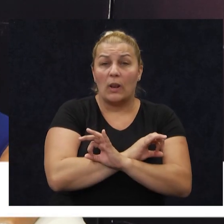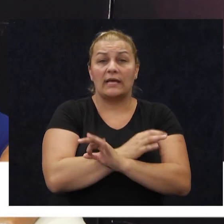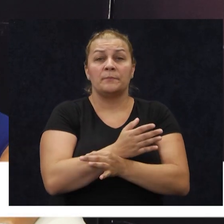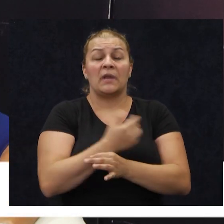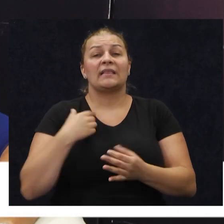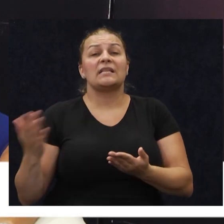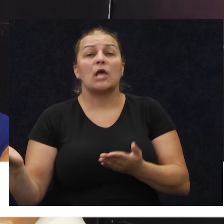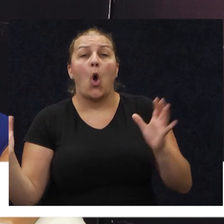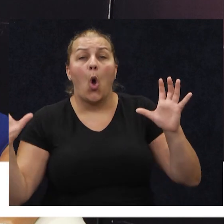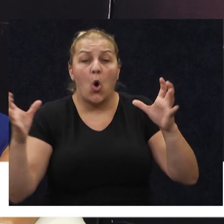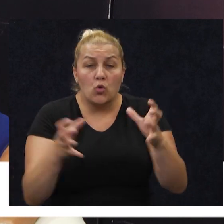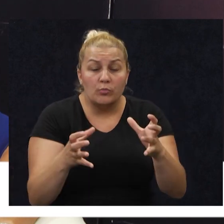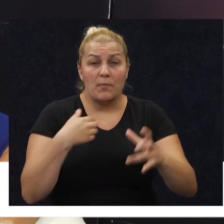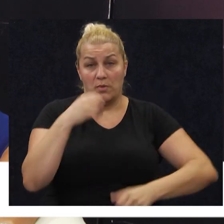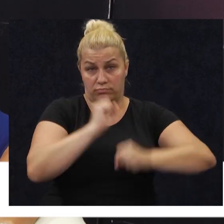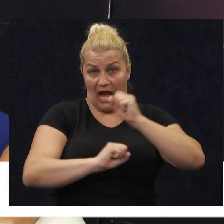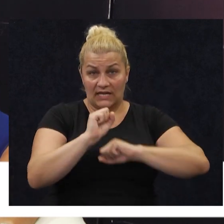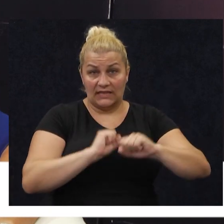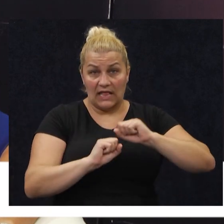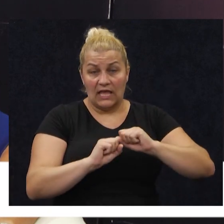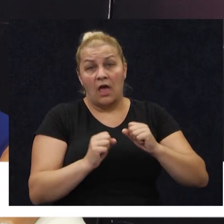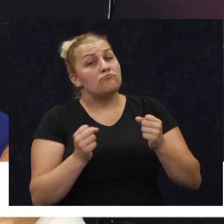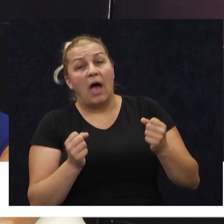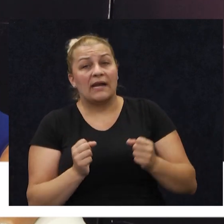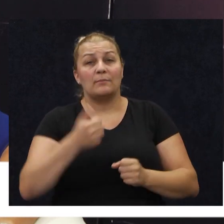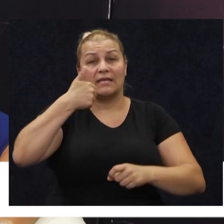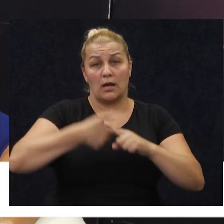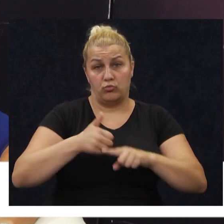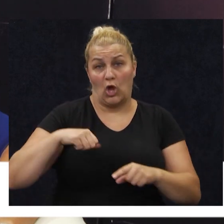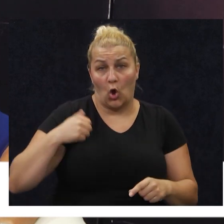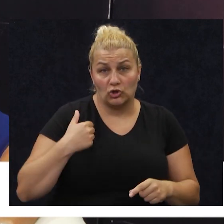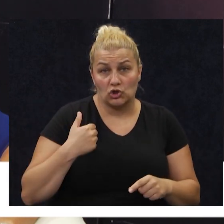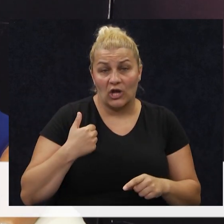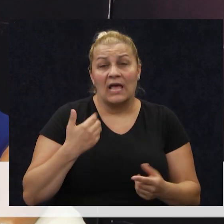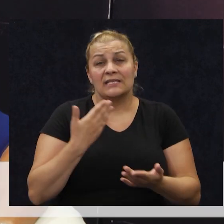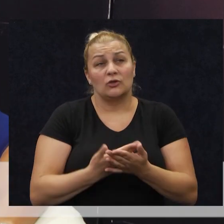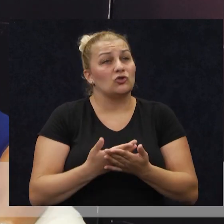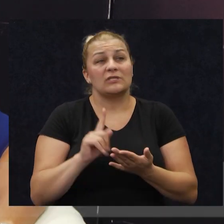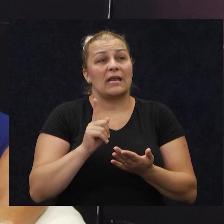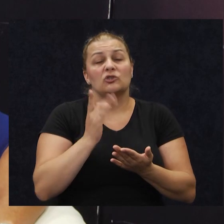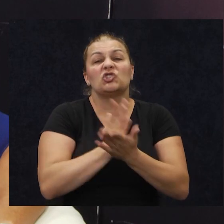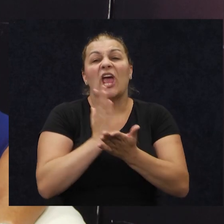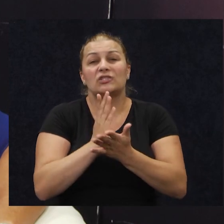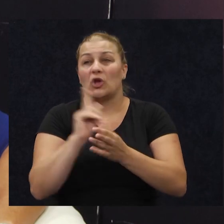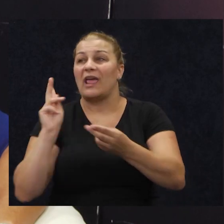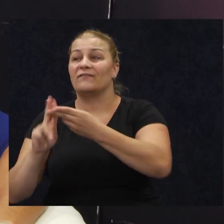okupimo mi, branitelji, barem jednom godišnje, jer i onako se često ne viđamo.